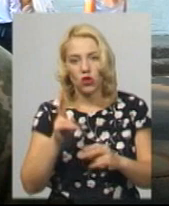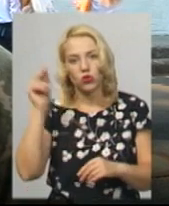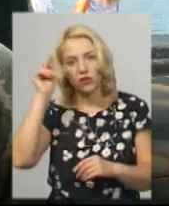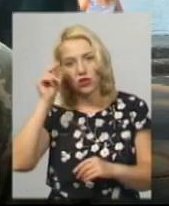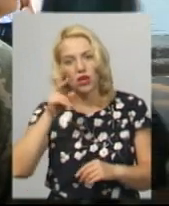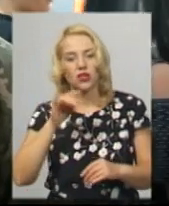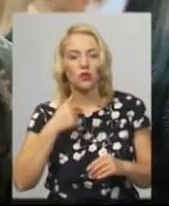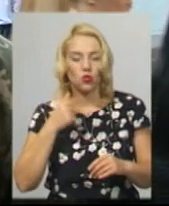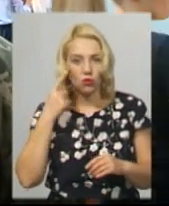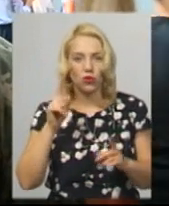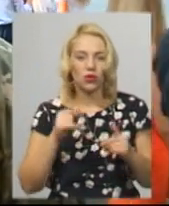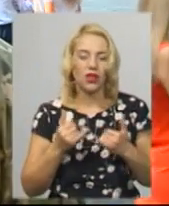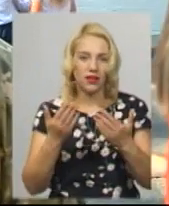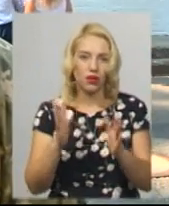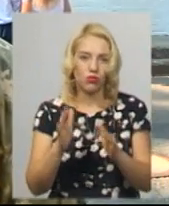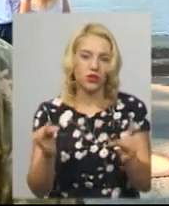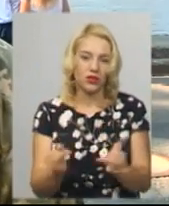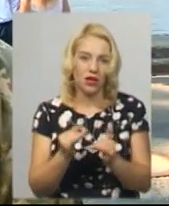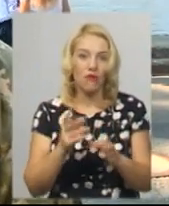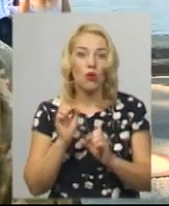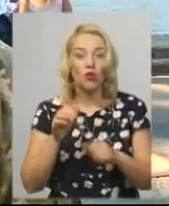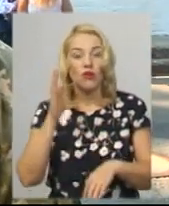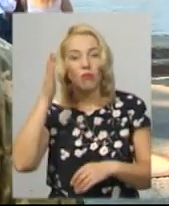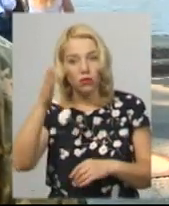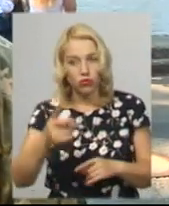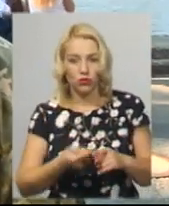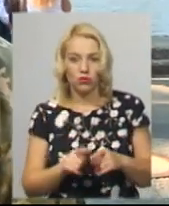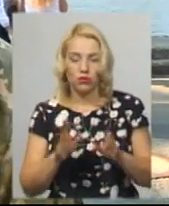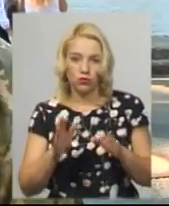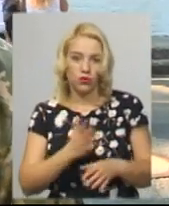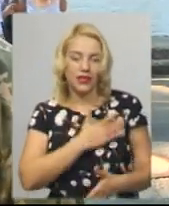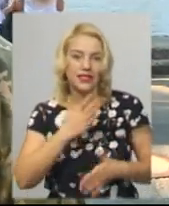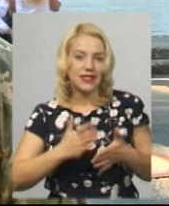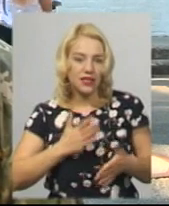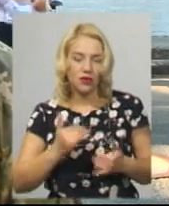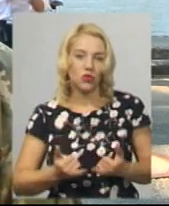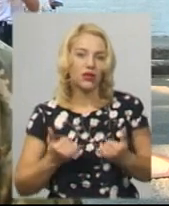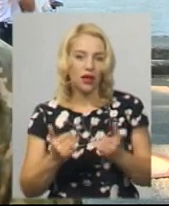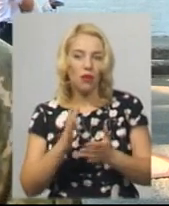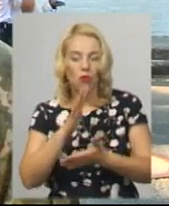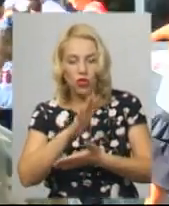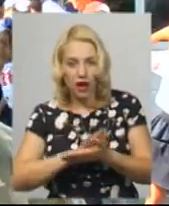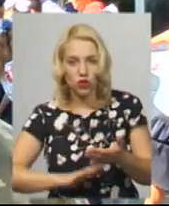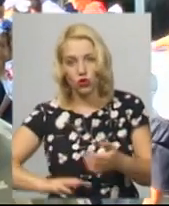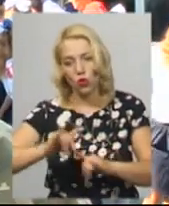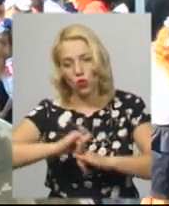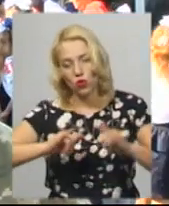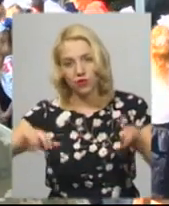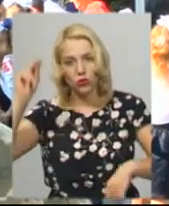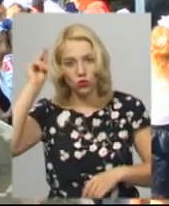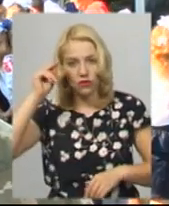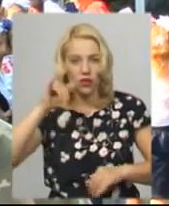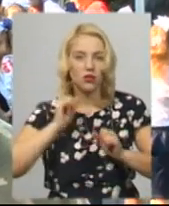буде дуже цікаво. І, можливо, в майбутньому буде як стимул для подальшого розвитку і навчання. І, можливо,